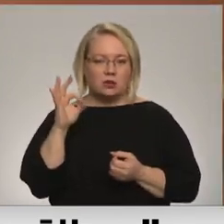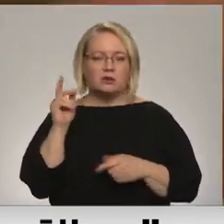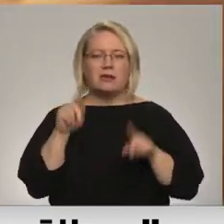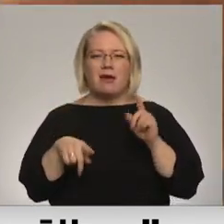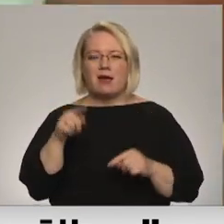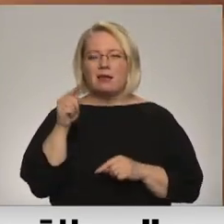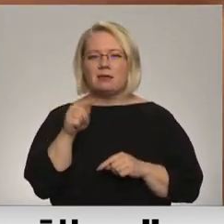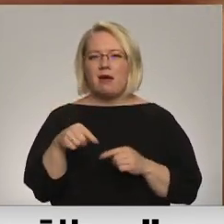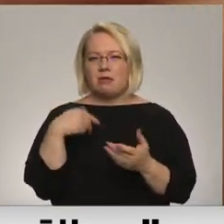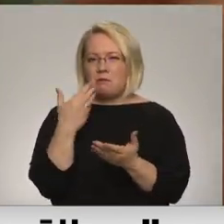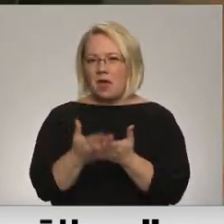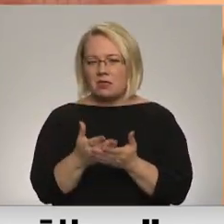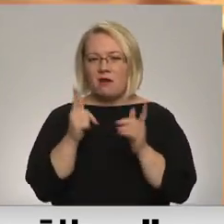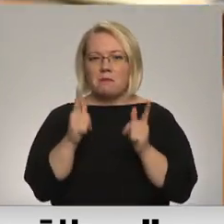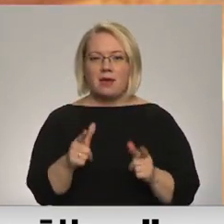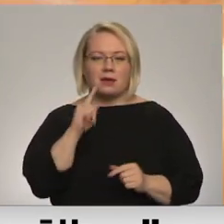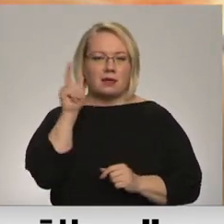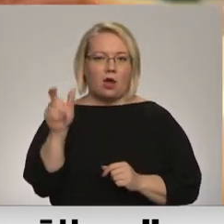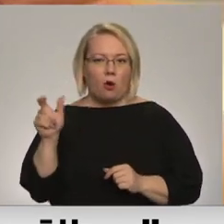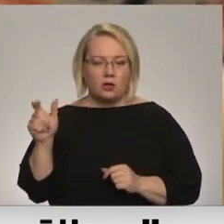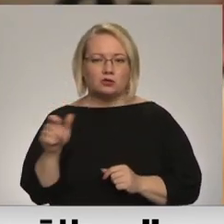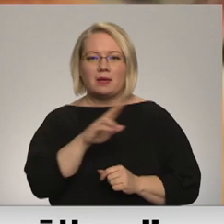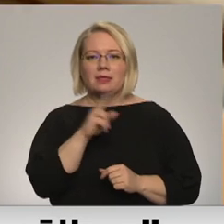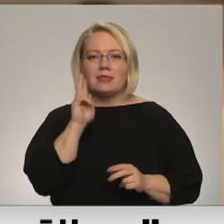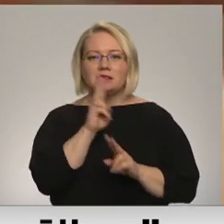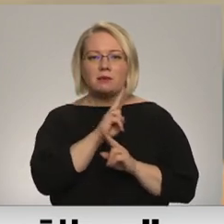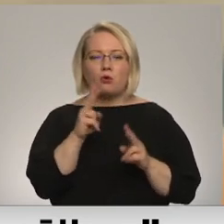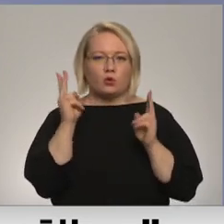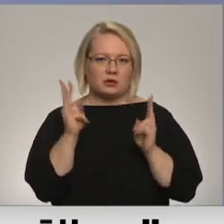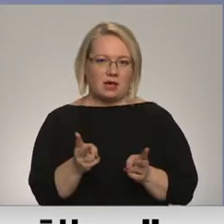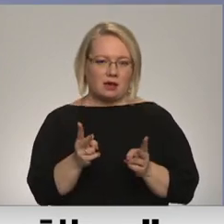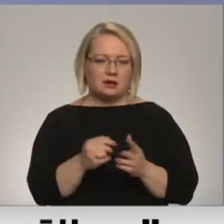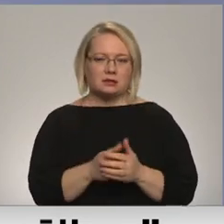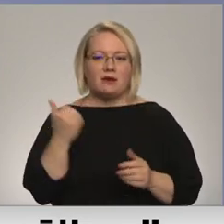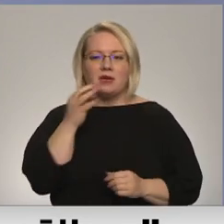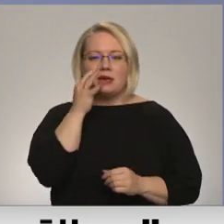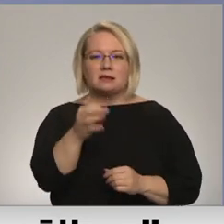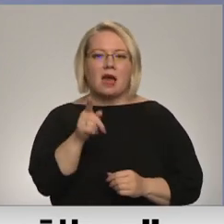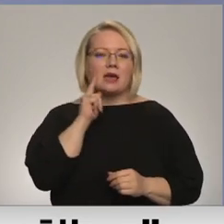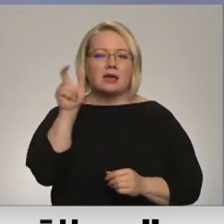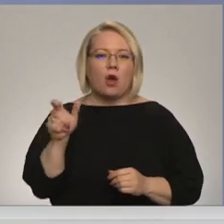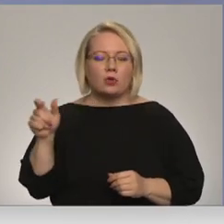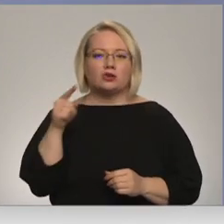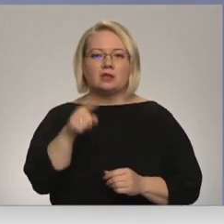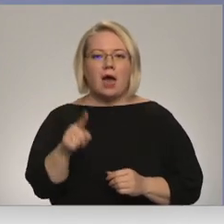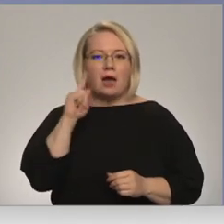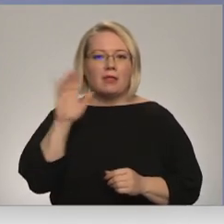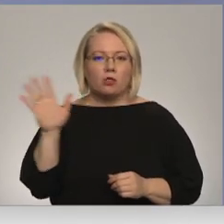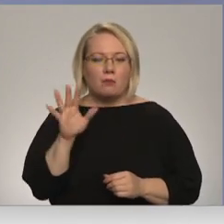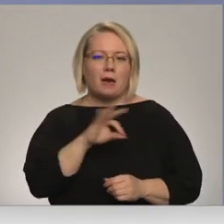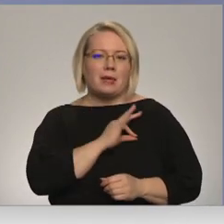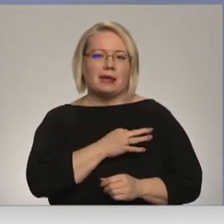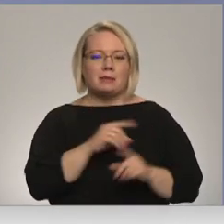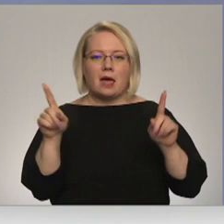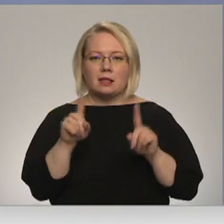šādiem piedāvājumiem piekrīt jaunieši, pat neapzinoties sekas. Jaunieši tā nedomā, bet šīta krimināla atbildība